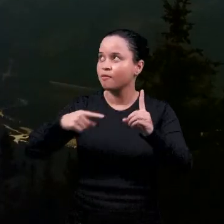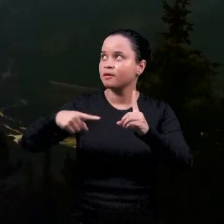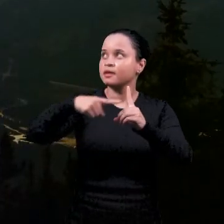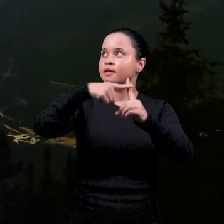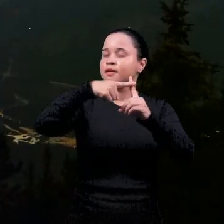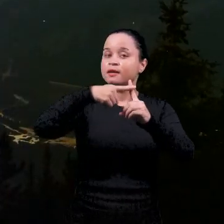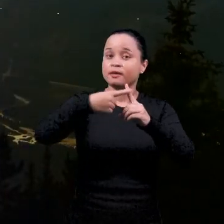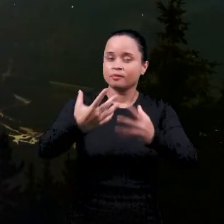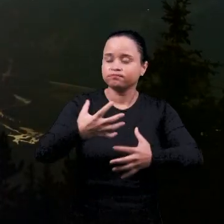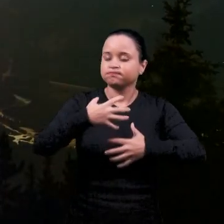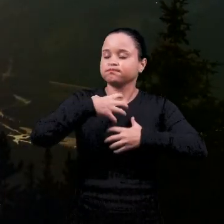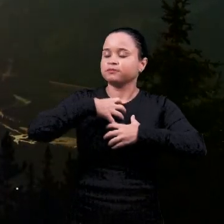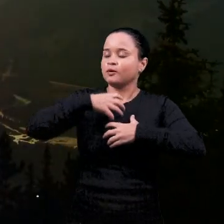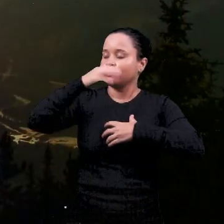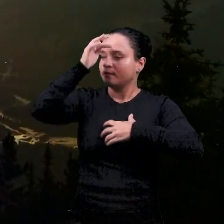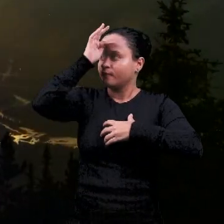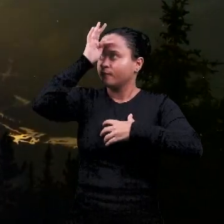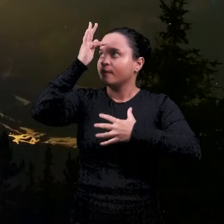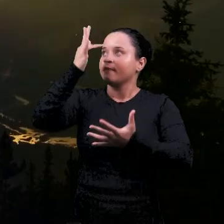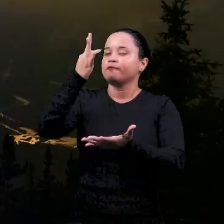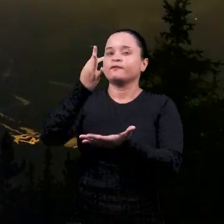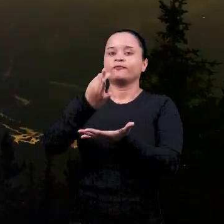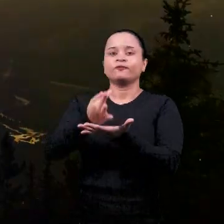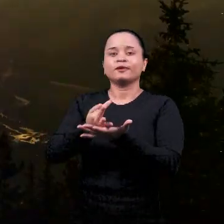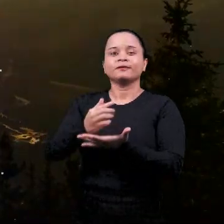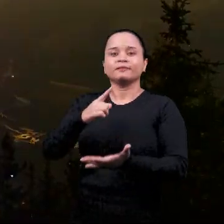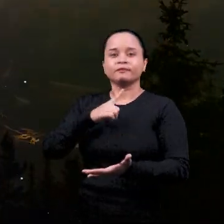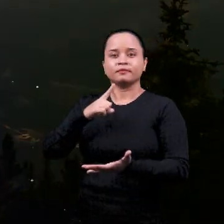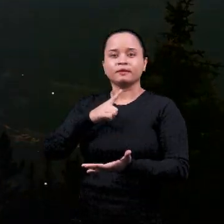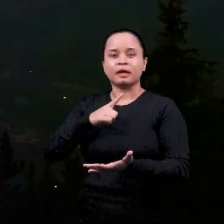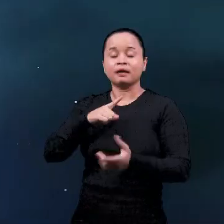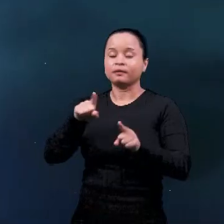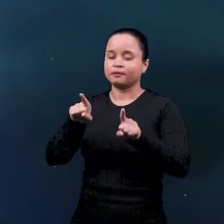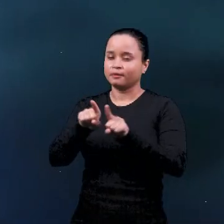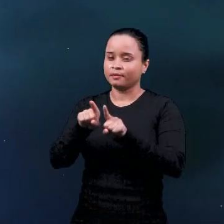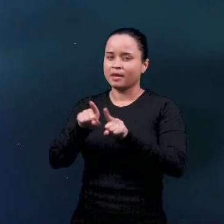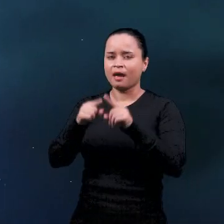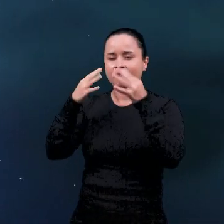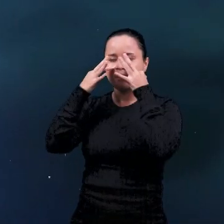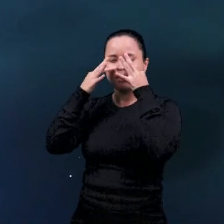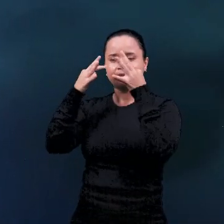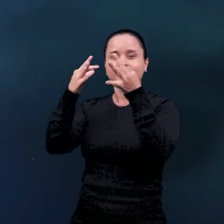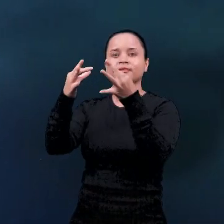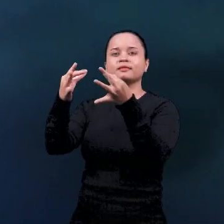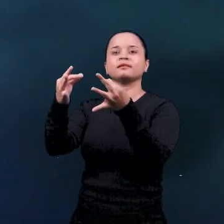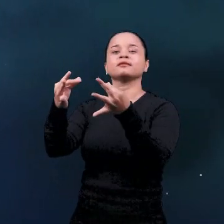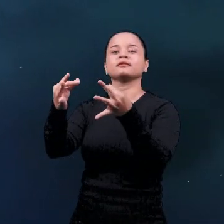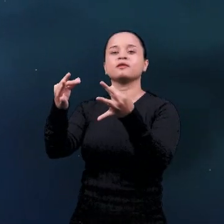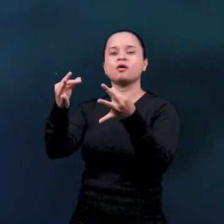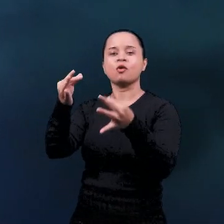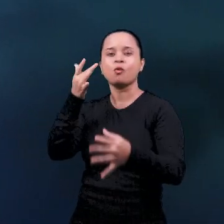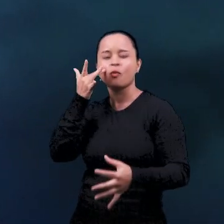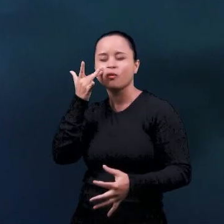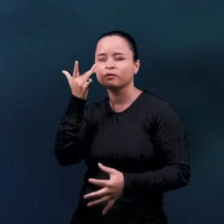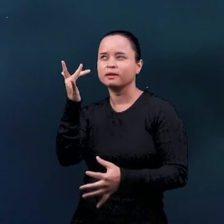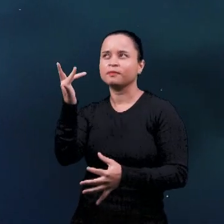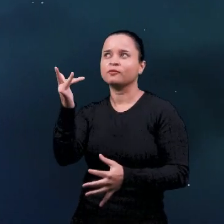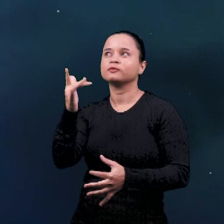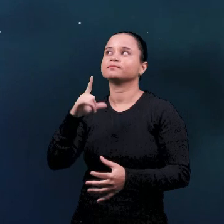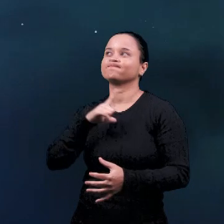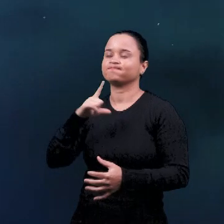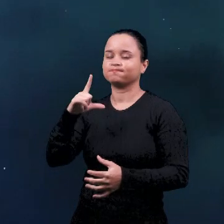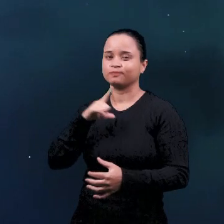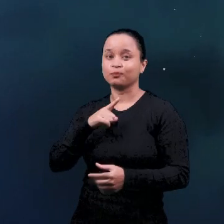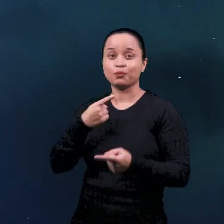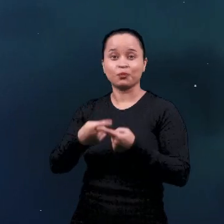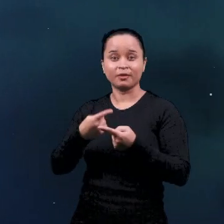У креста с горящей верою я со страхом Божиим бодрствую, Ибо